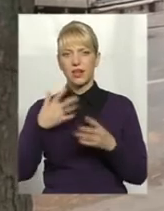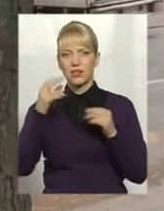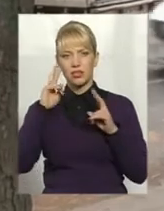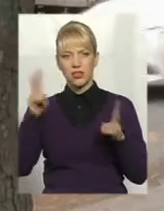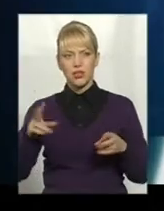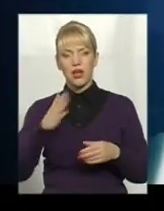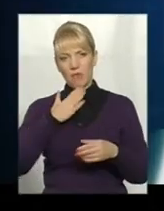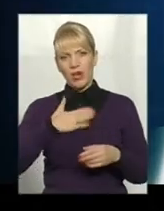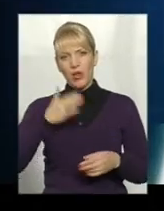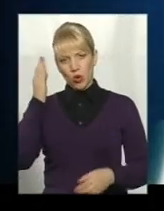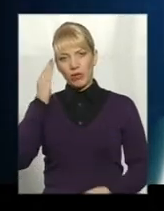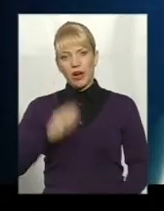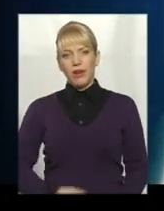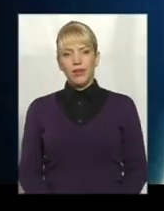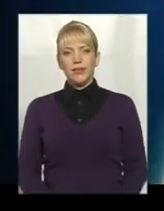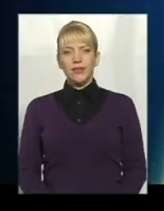така моя думка.